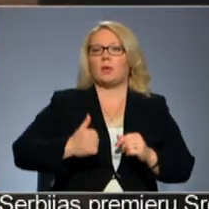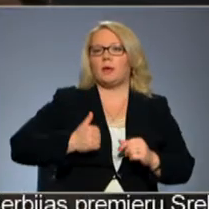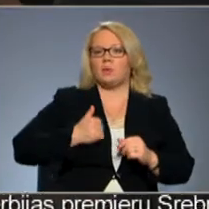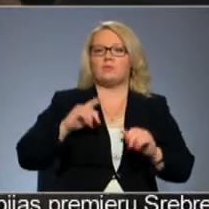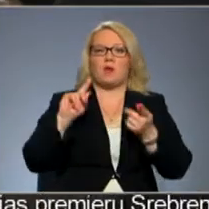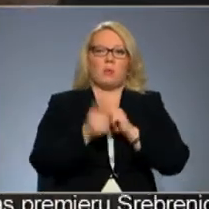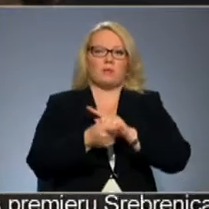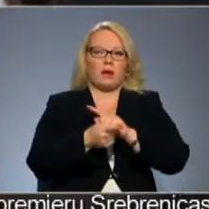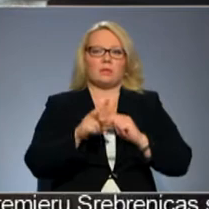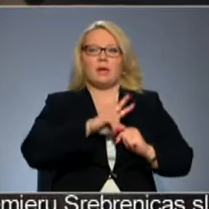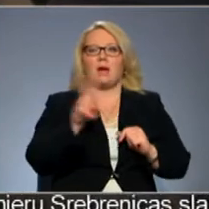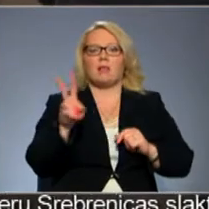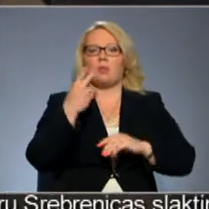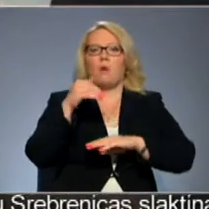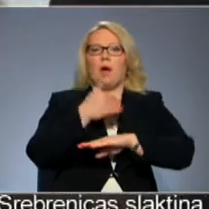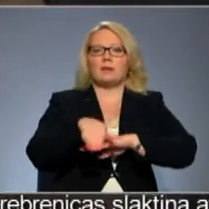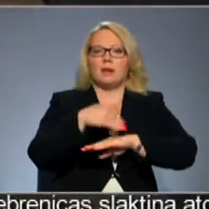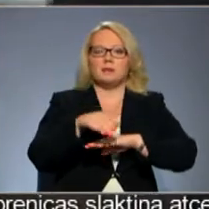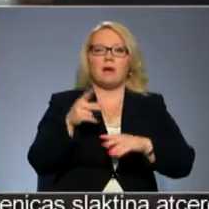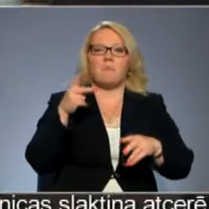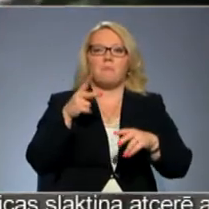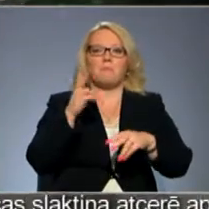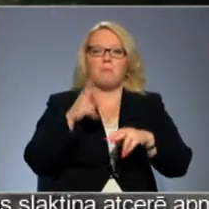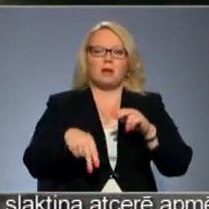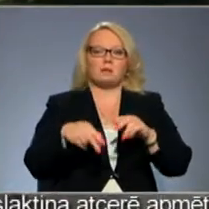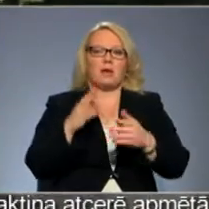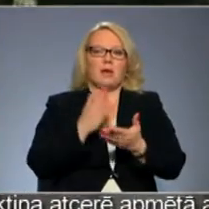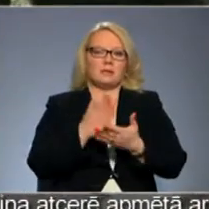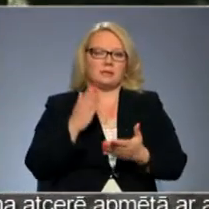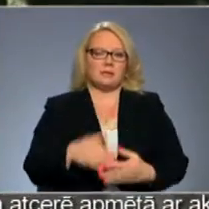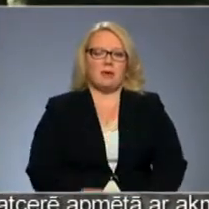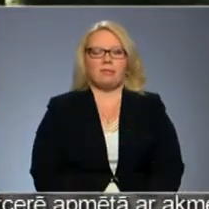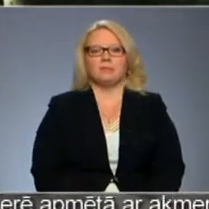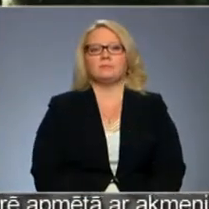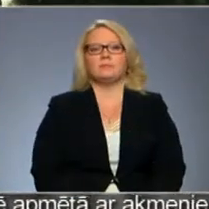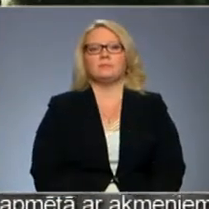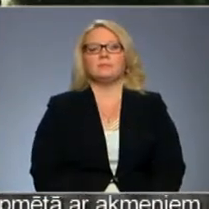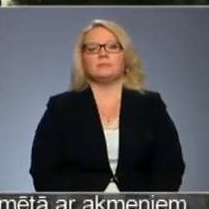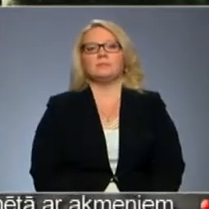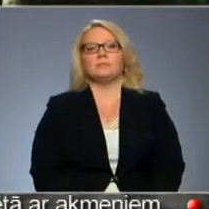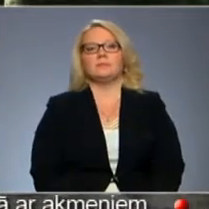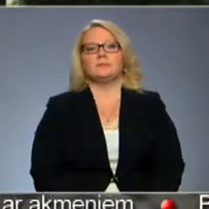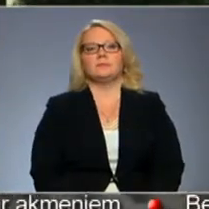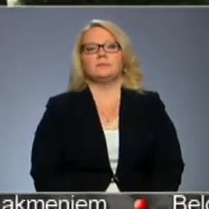gluži otrādāk, kāda no adresēm pārstāja eksistēt. Karīna Kitina, Andrīs Mažāns, Latgās reģionālā televīzija.